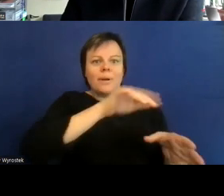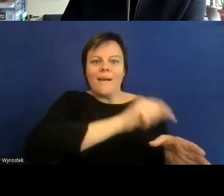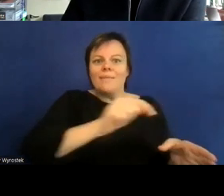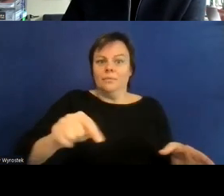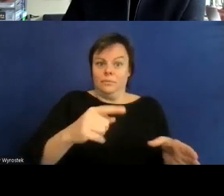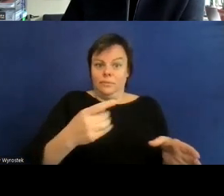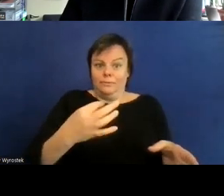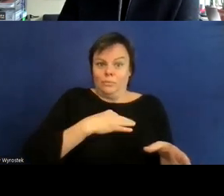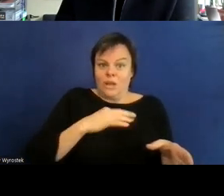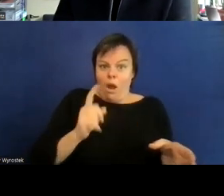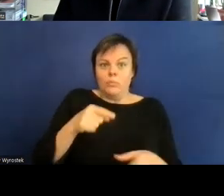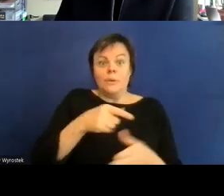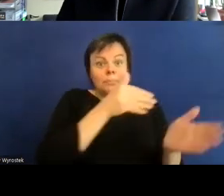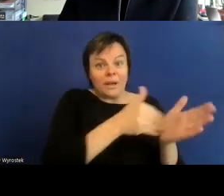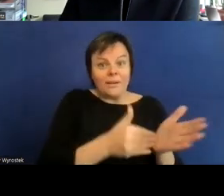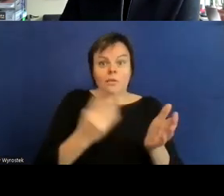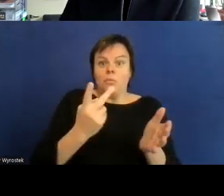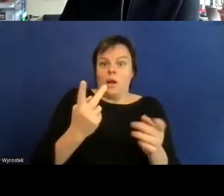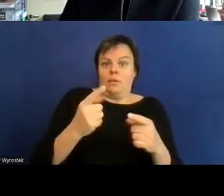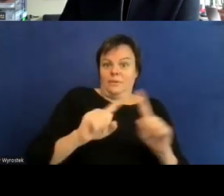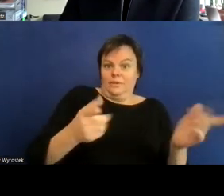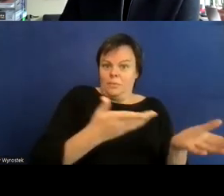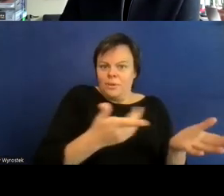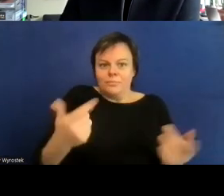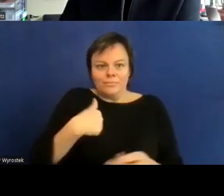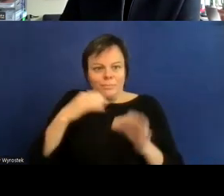dort keine Möglichkeit habe der Anpassung